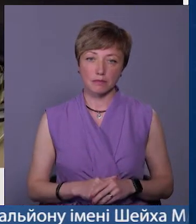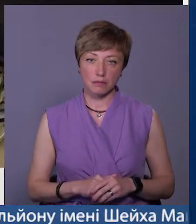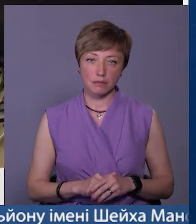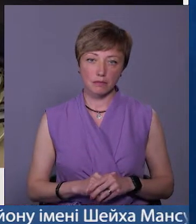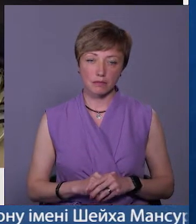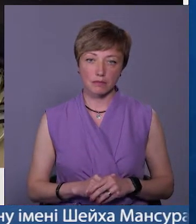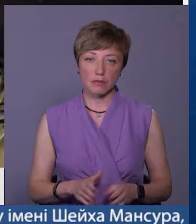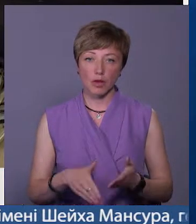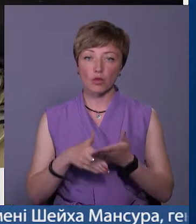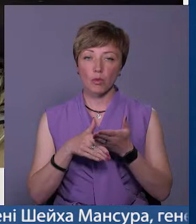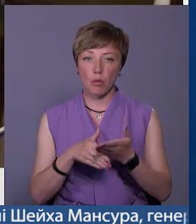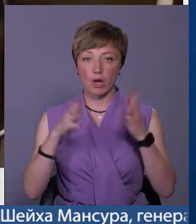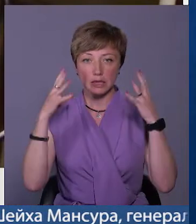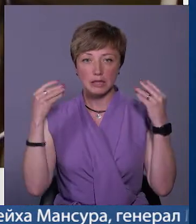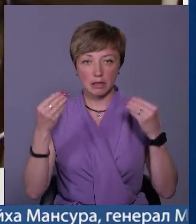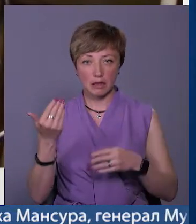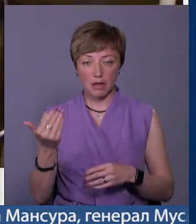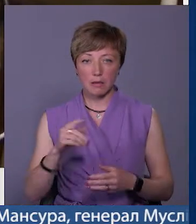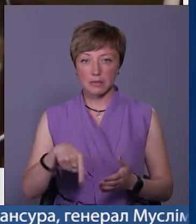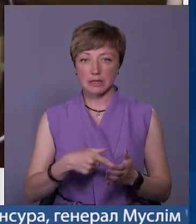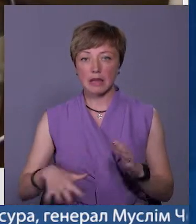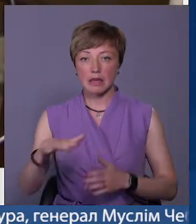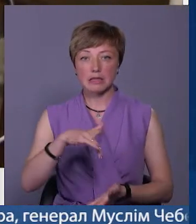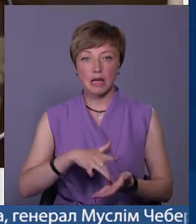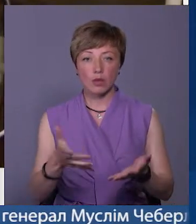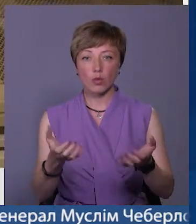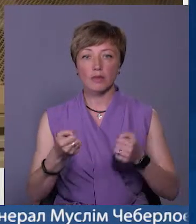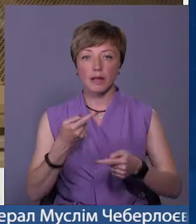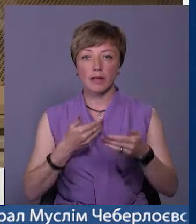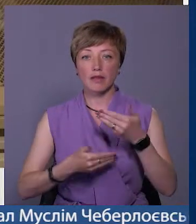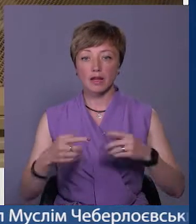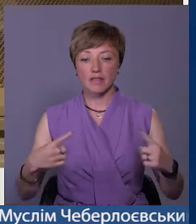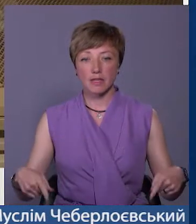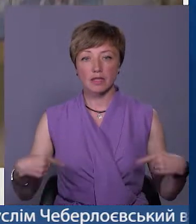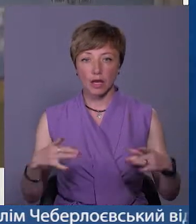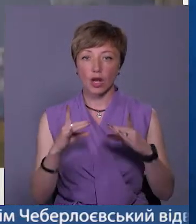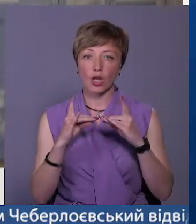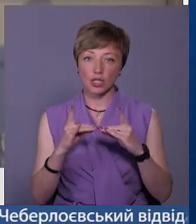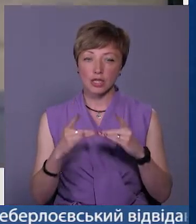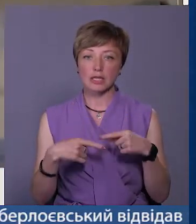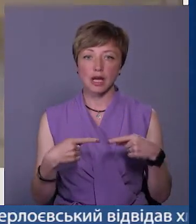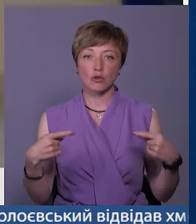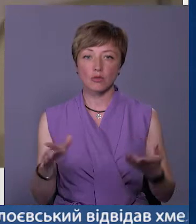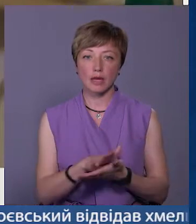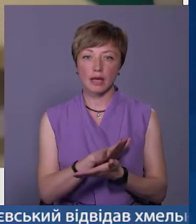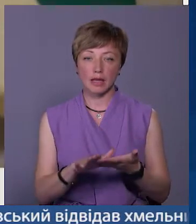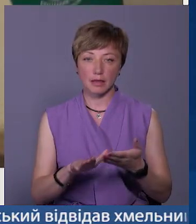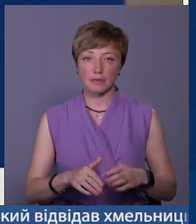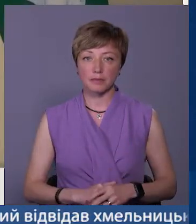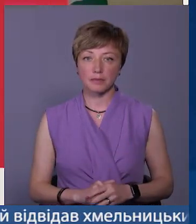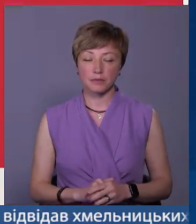Допомога з Нідерландів. Міський терцентр отримав інвалідні візки, ліжка та засоби гігієни.